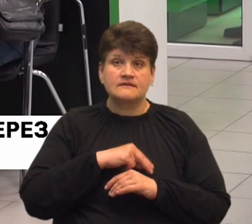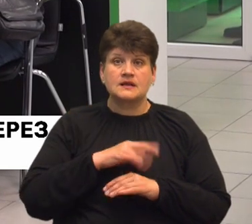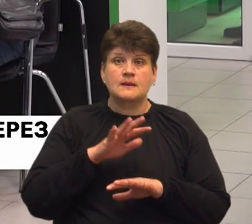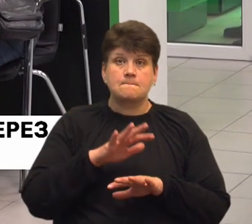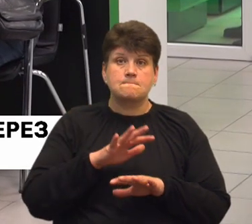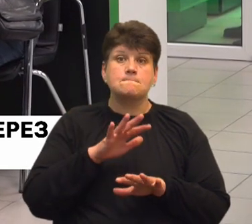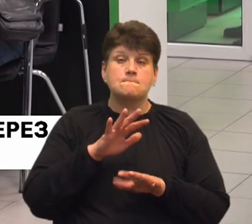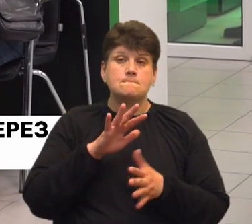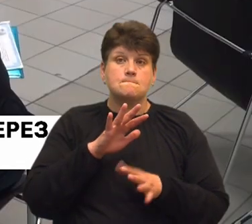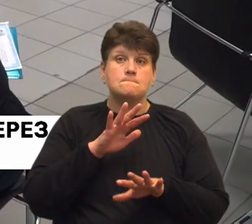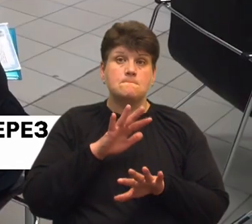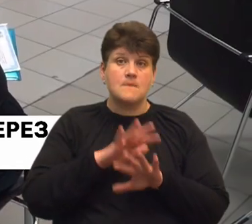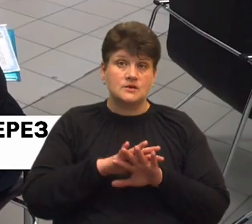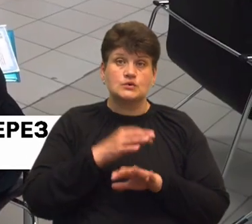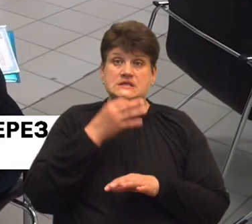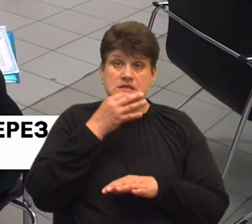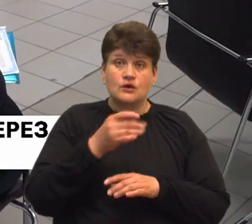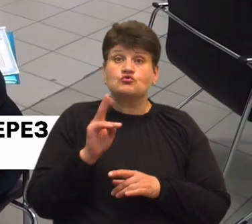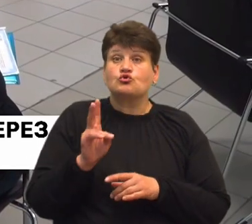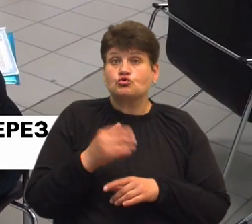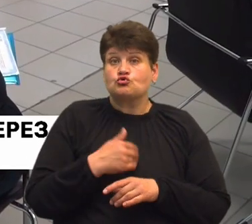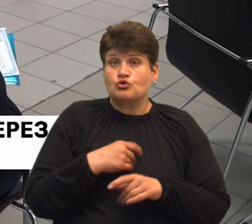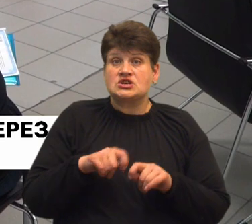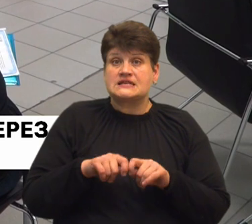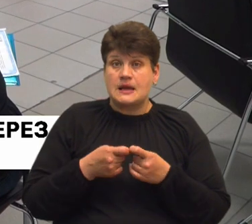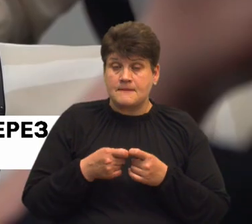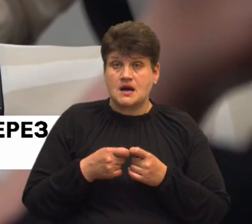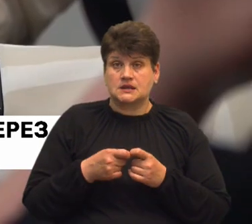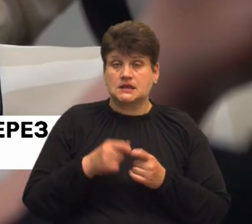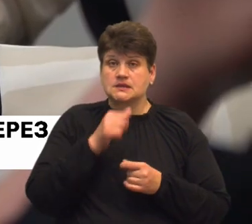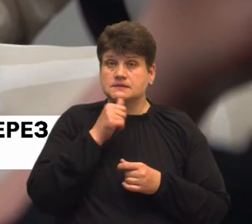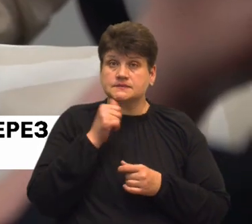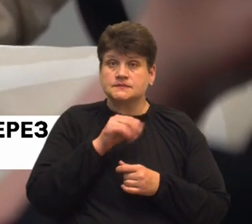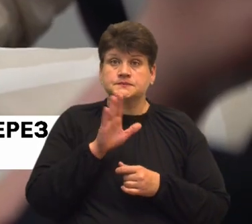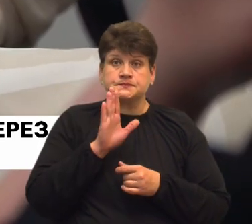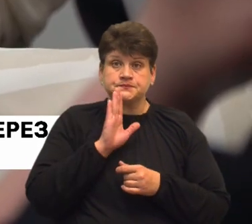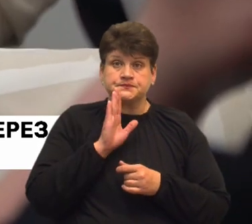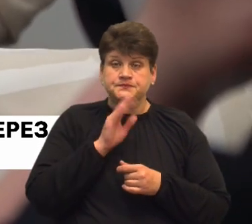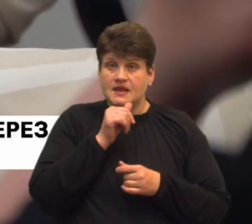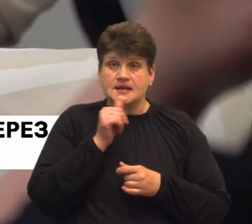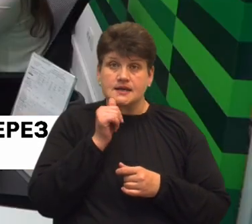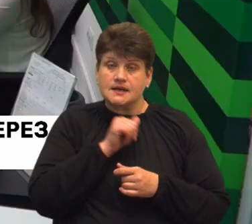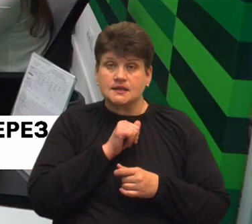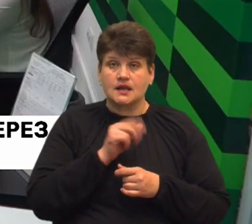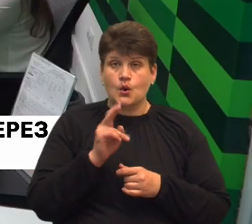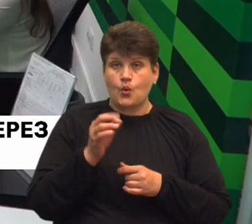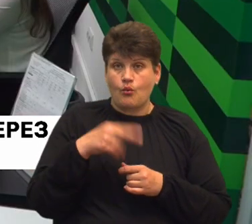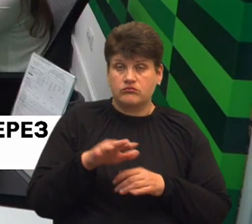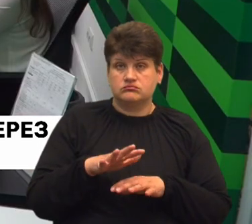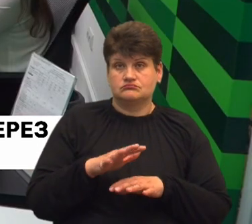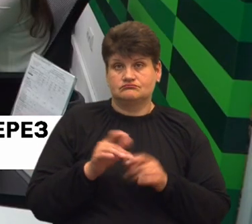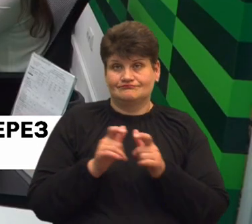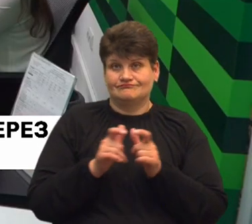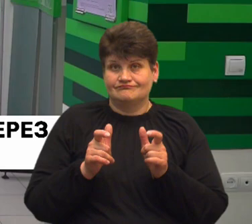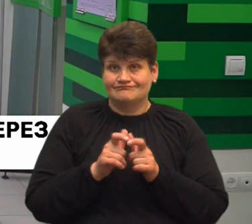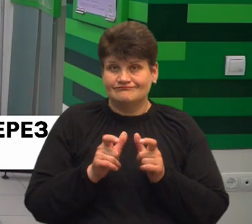банку. Повідомив, що хтось намагається зламати пароль до її картки, аби зняти всі кошти. Подзвонивши в друге, шахрай запропонував жінці зробити нову банківську